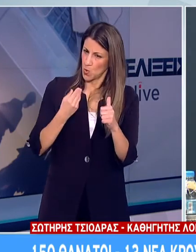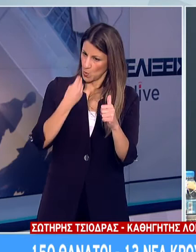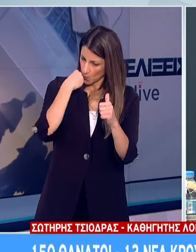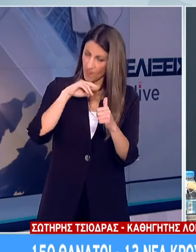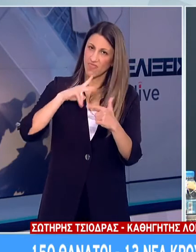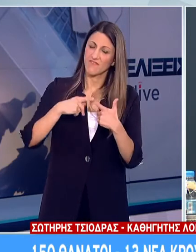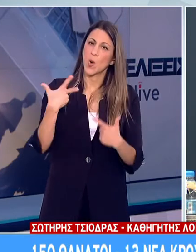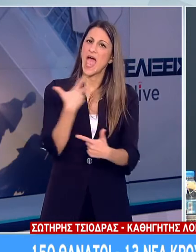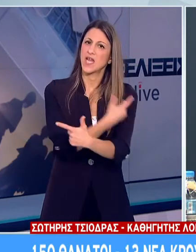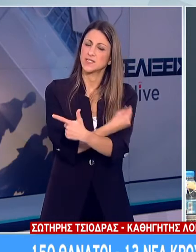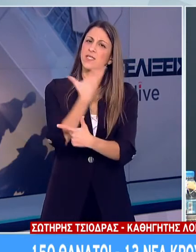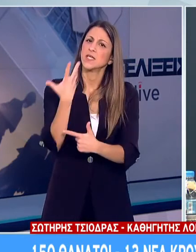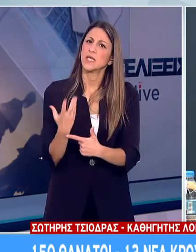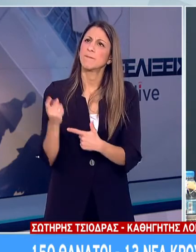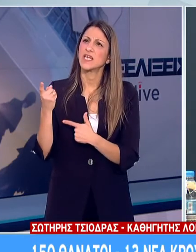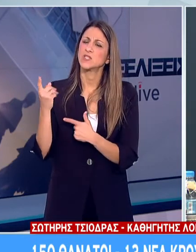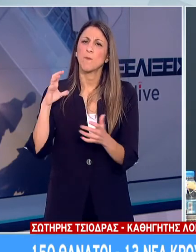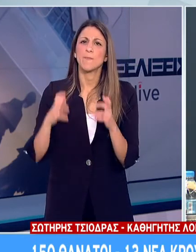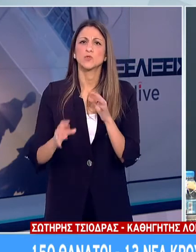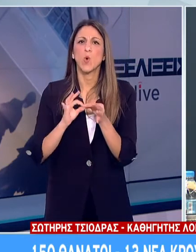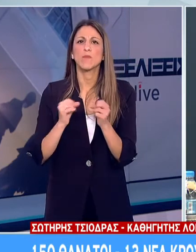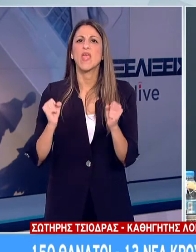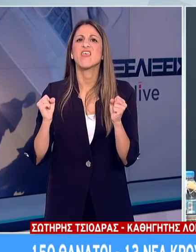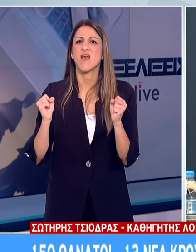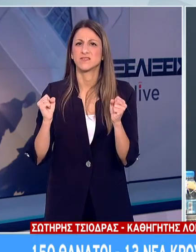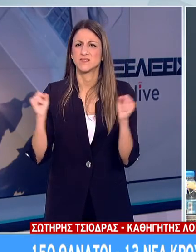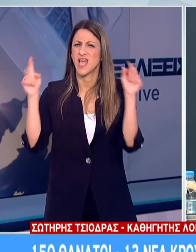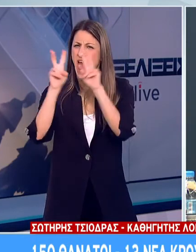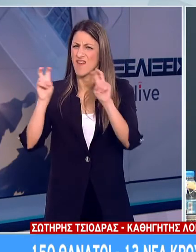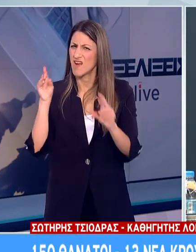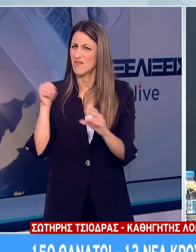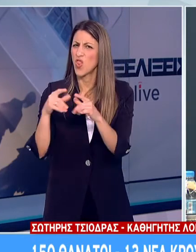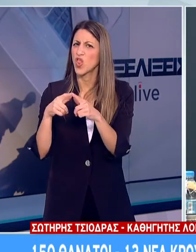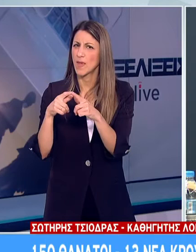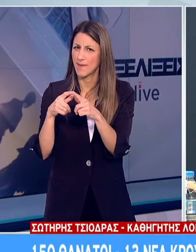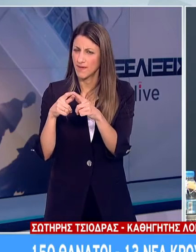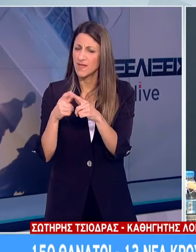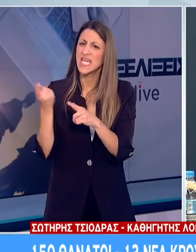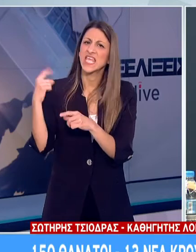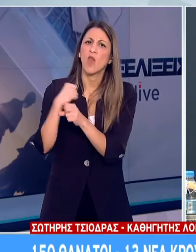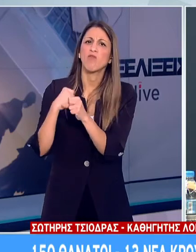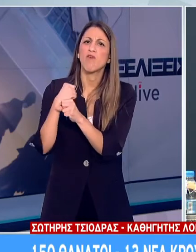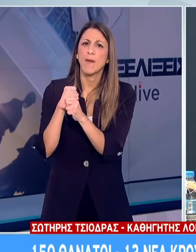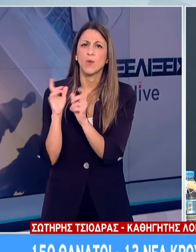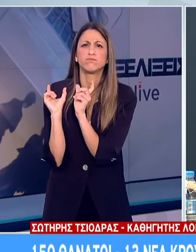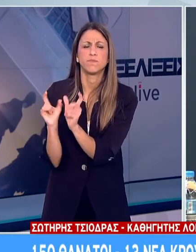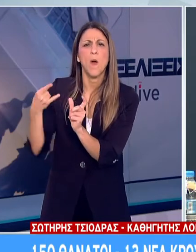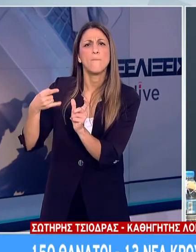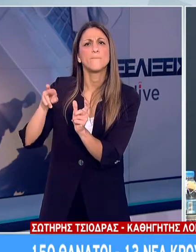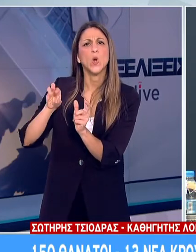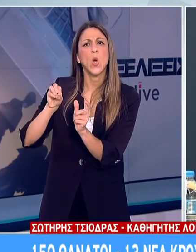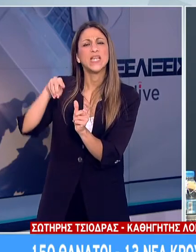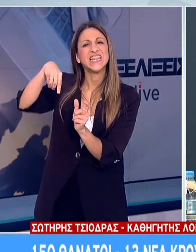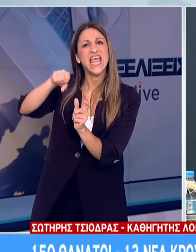από τις μεγάλες μελέτες του Παγκόσμιου Οργανισμού Υγείας σε συνδυασμό με ένα φάρμακο που αναστέλει τις πρωτεάσες και είναι φάρμακο που ξέρουμε από την